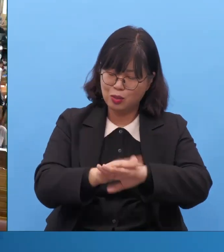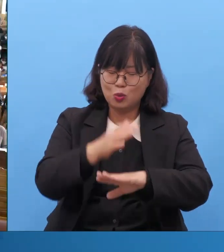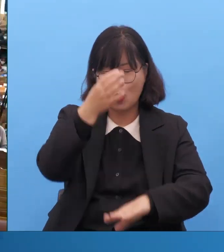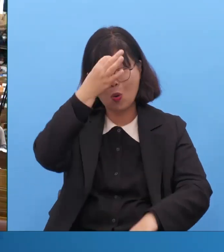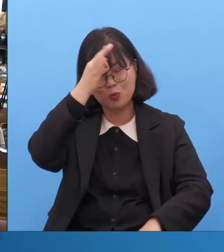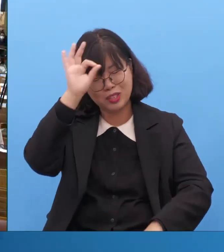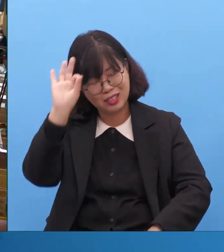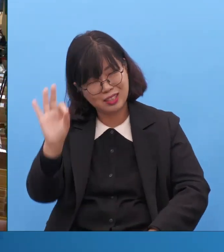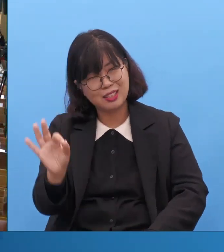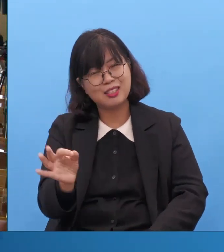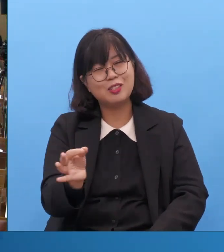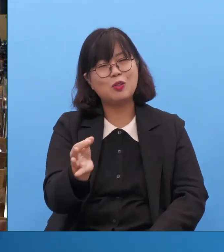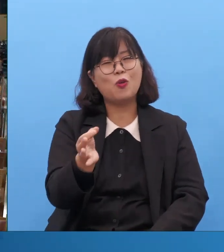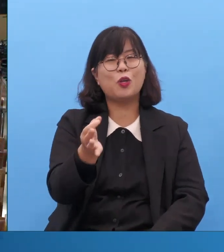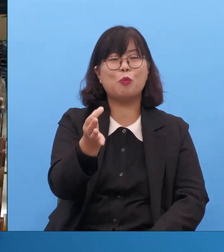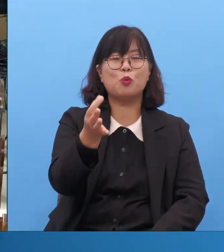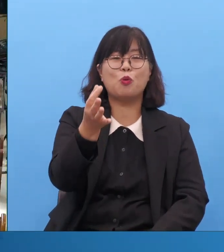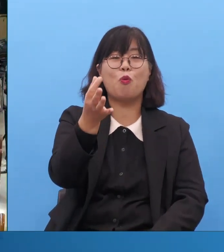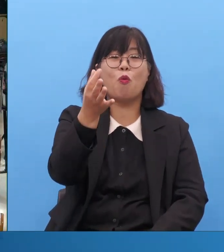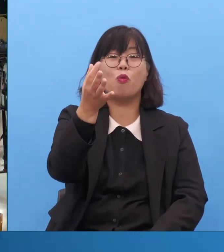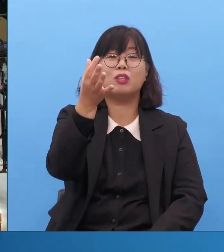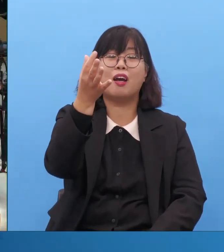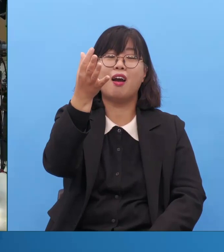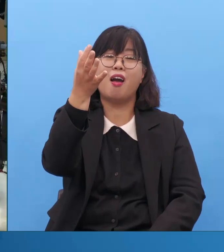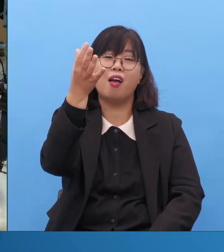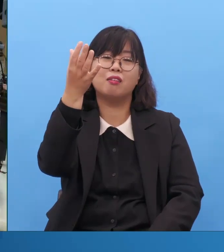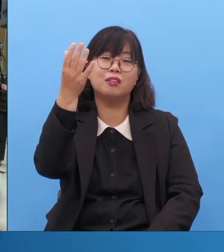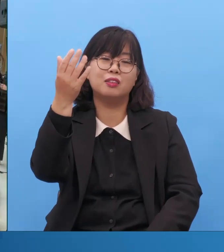주님의 세계를 세계를 신고해